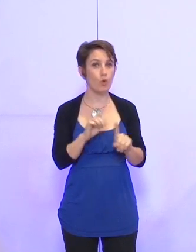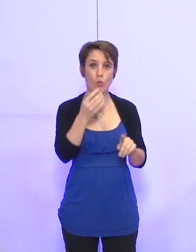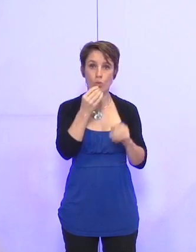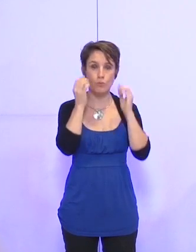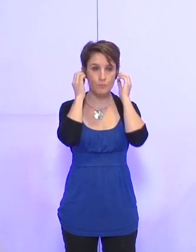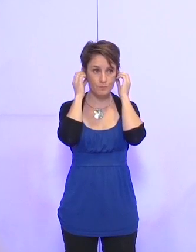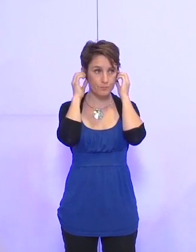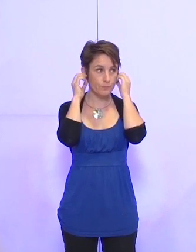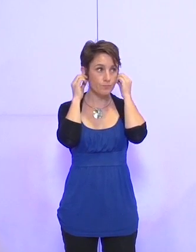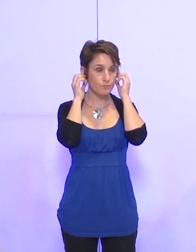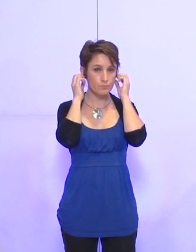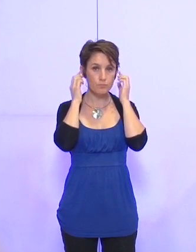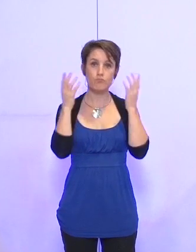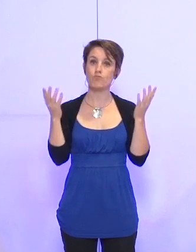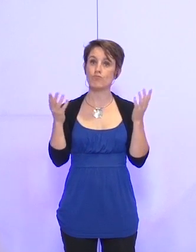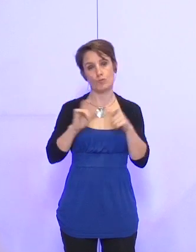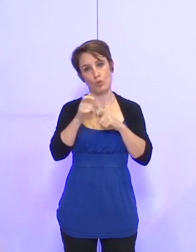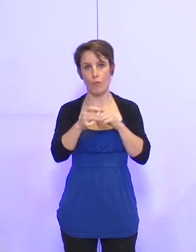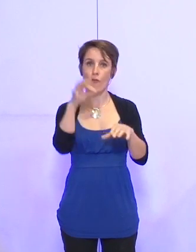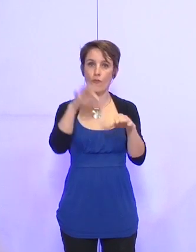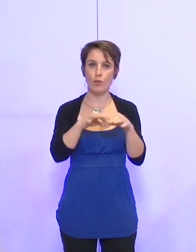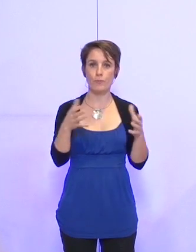Non. S'il n'y a pas, je la mets donc aux voix.